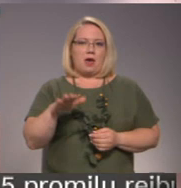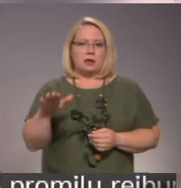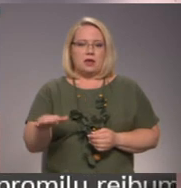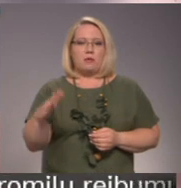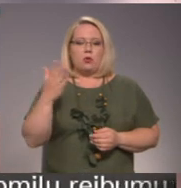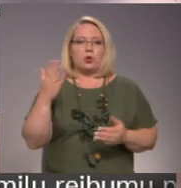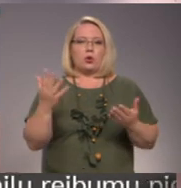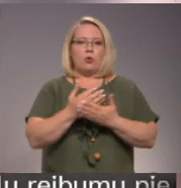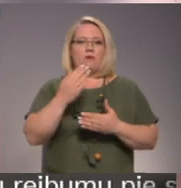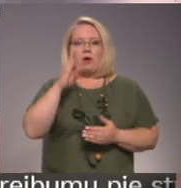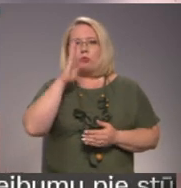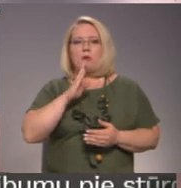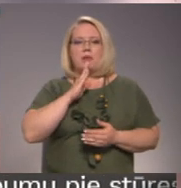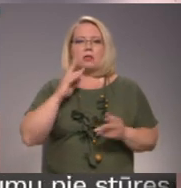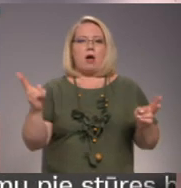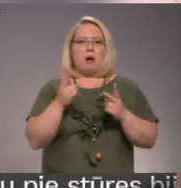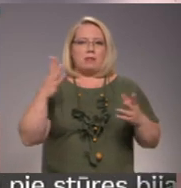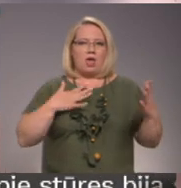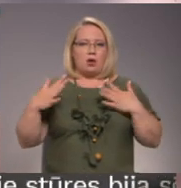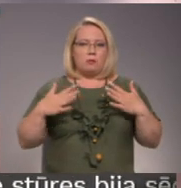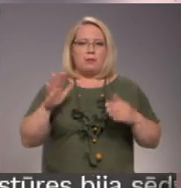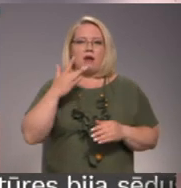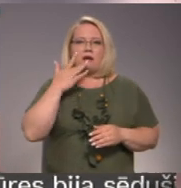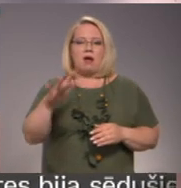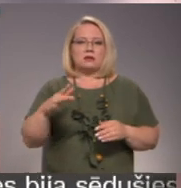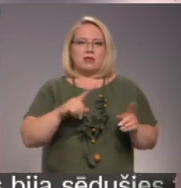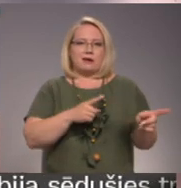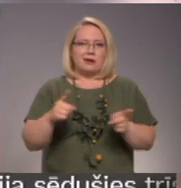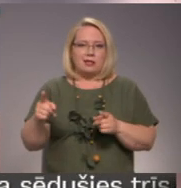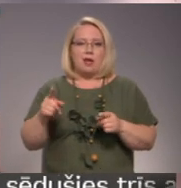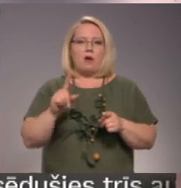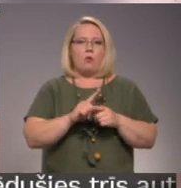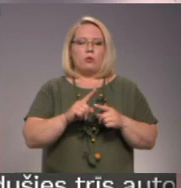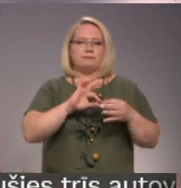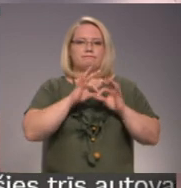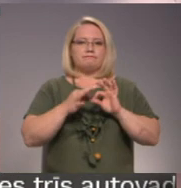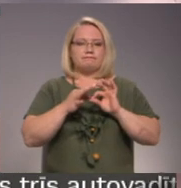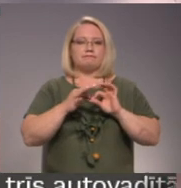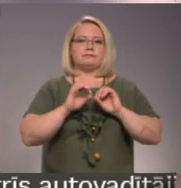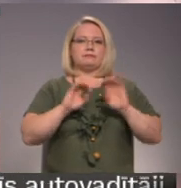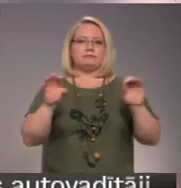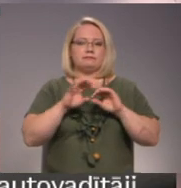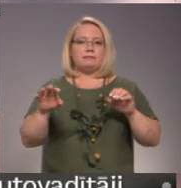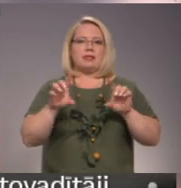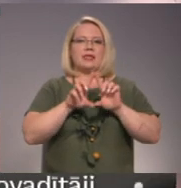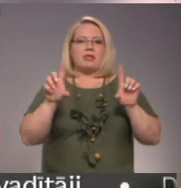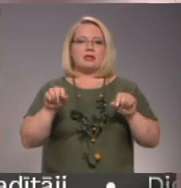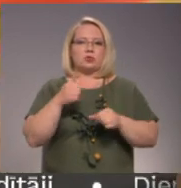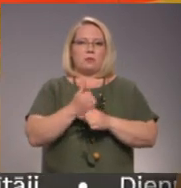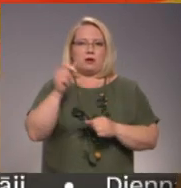Kuri ir gūjuši nopietnu sapdegumus pie karsta grīla un plašāk komentējas dienestu pārstāvju.